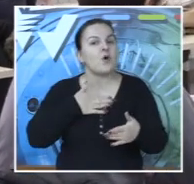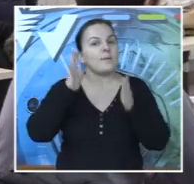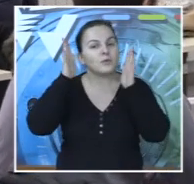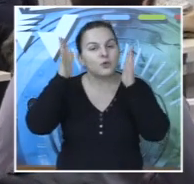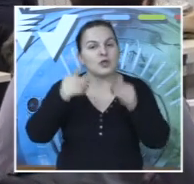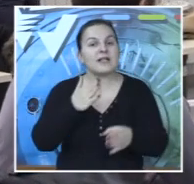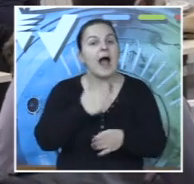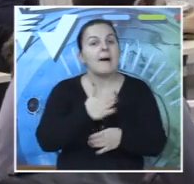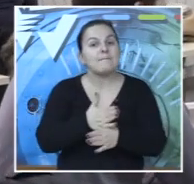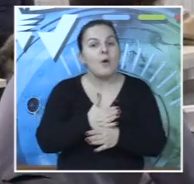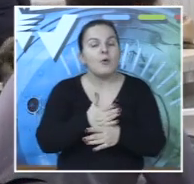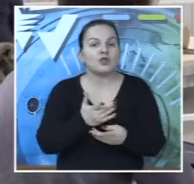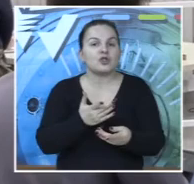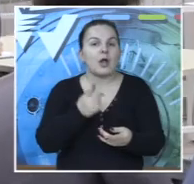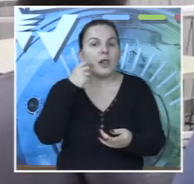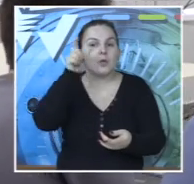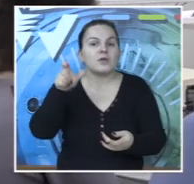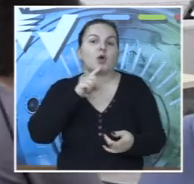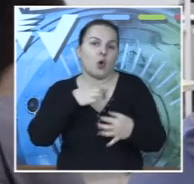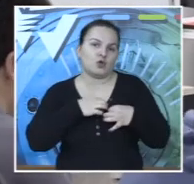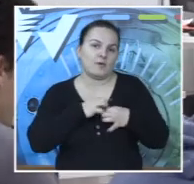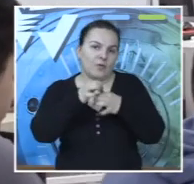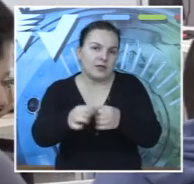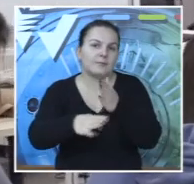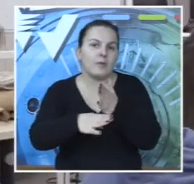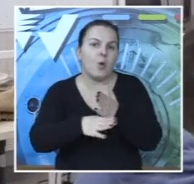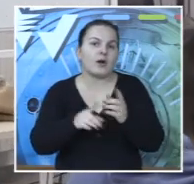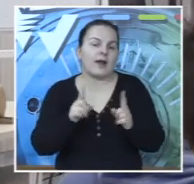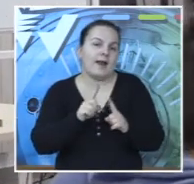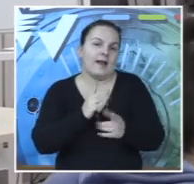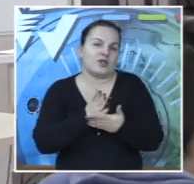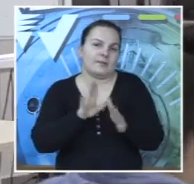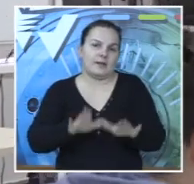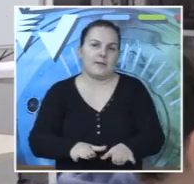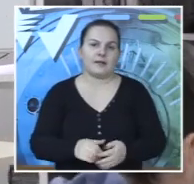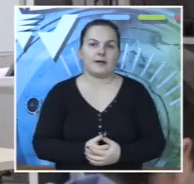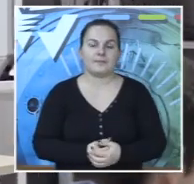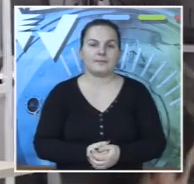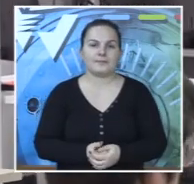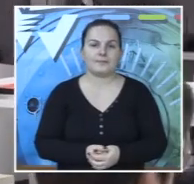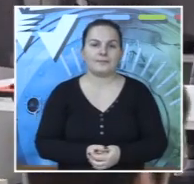budućnosti, a pomoć oni koji su ga vodili kroz školovanje i život neće izostati.